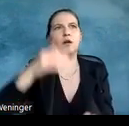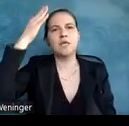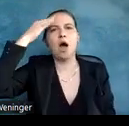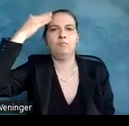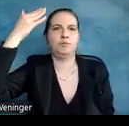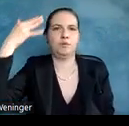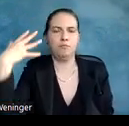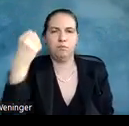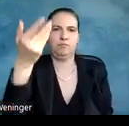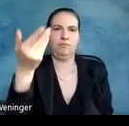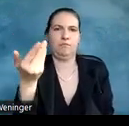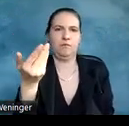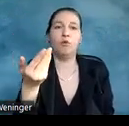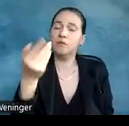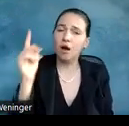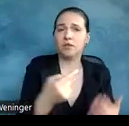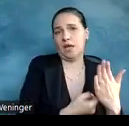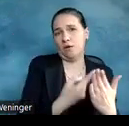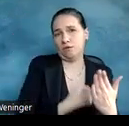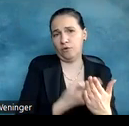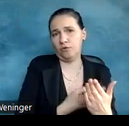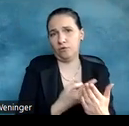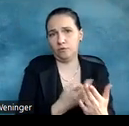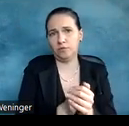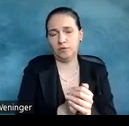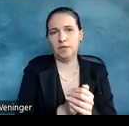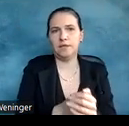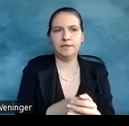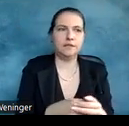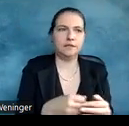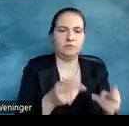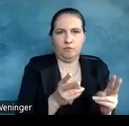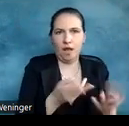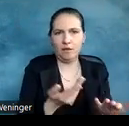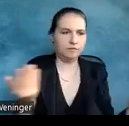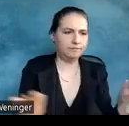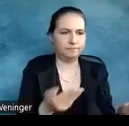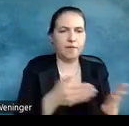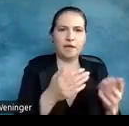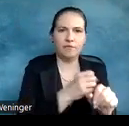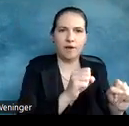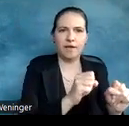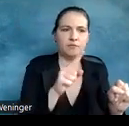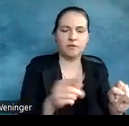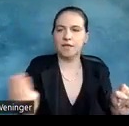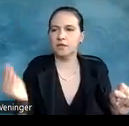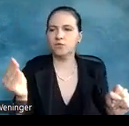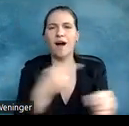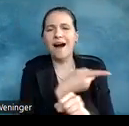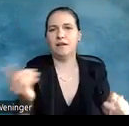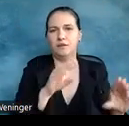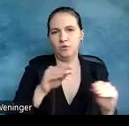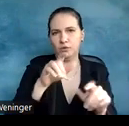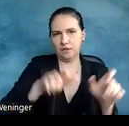Herausforderungen ergänzend zur normativen Barrierefreiheit. Dass wir tatsächlich Nutzerunterstützung erreichen.